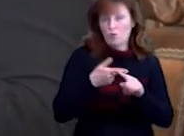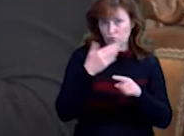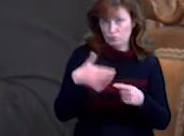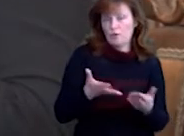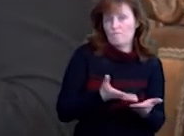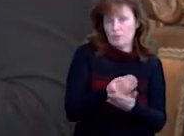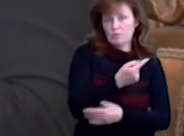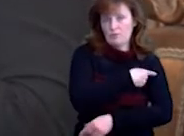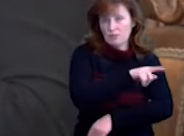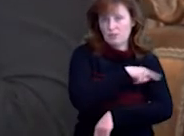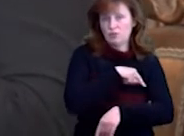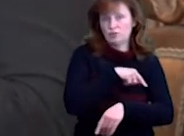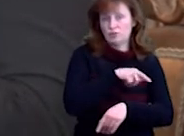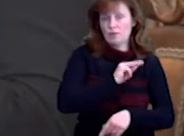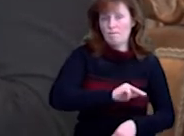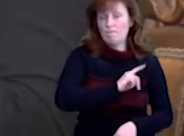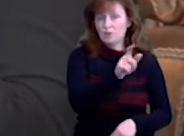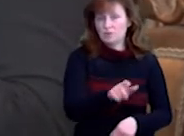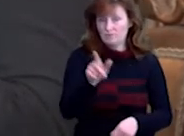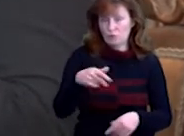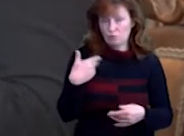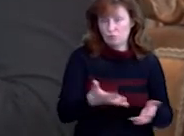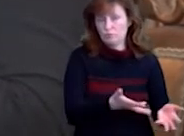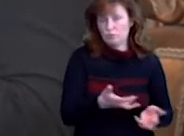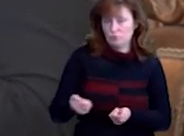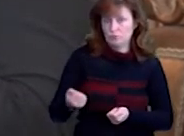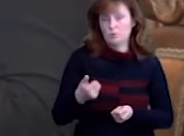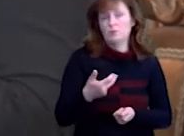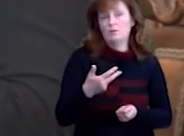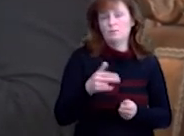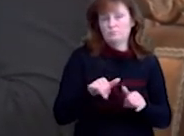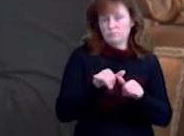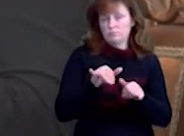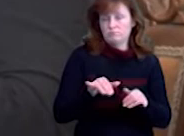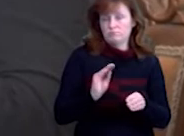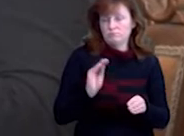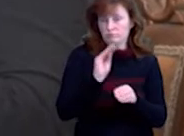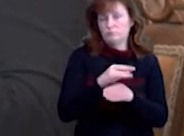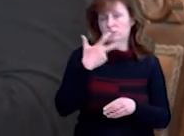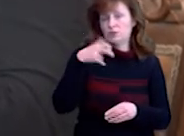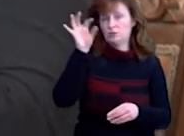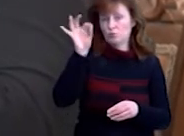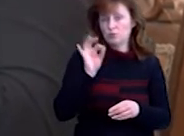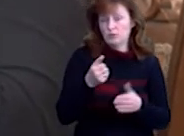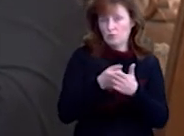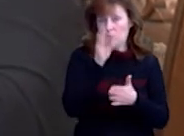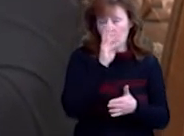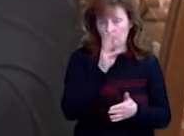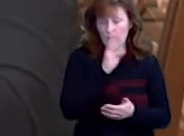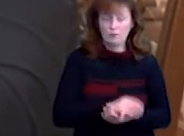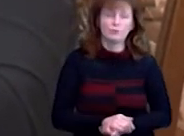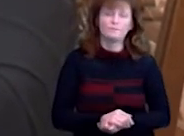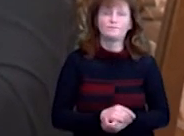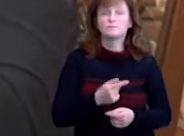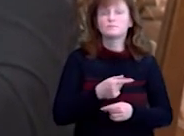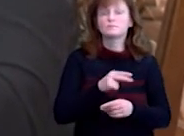медичні працівники отримали в аванс. По факту ведуться журнали, роботу